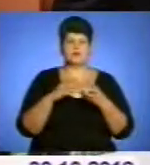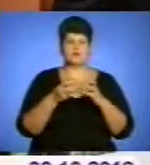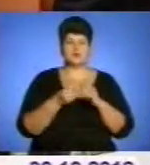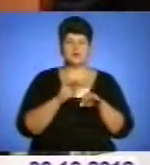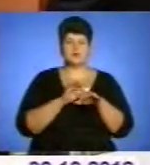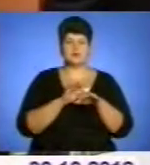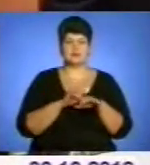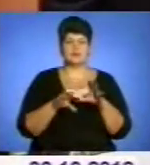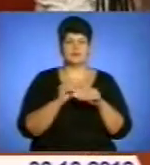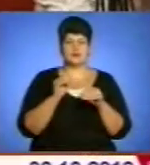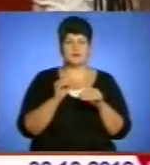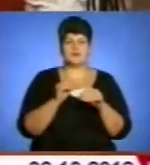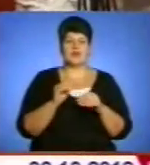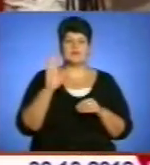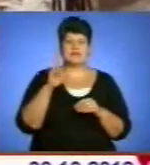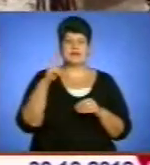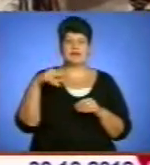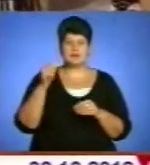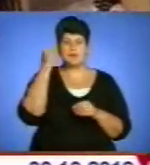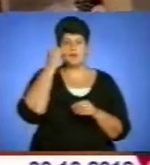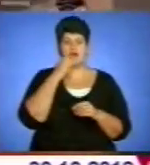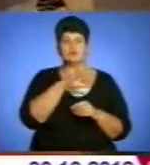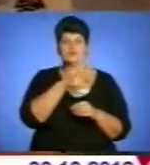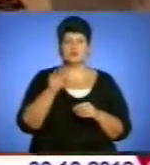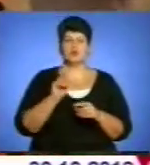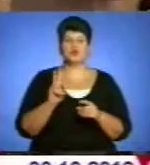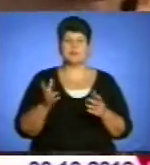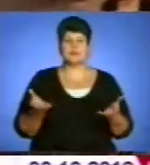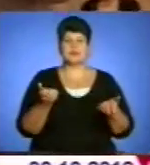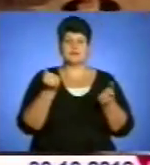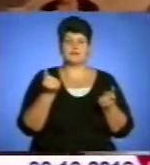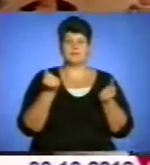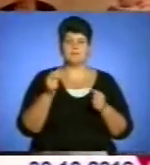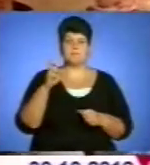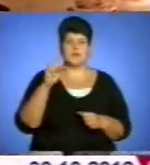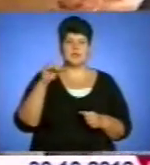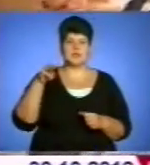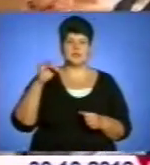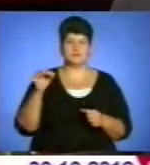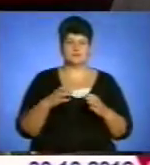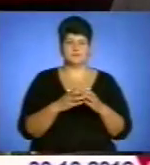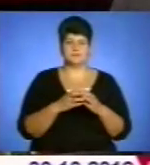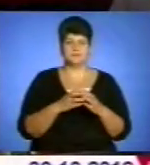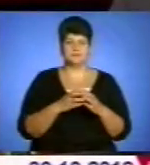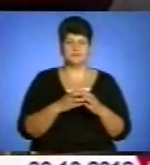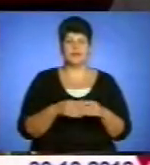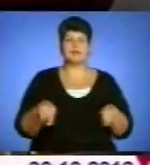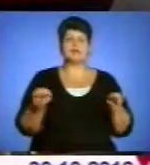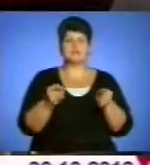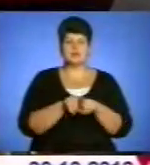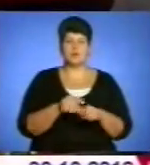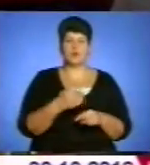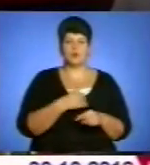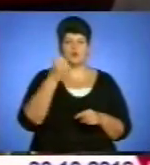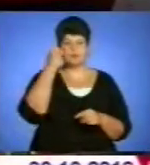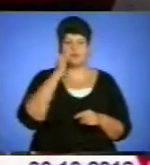Насамперед Василь Деревляний подякував усім, хто підтримав Всеукраїнське об'єднання «Батьківщина». Теж саме хочу подякувати